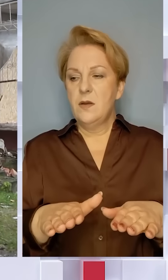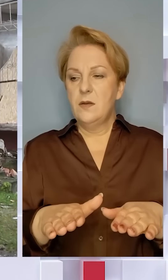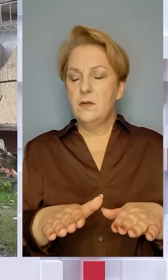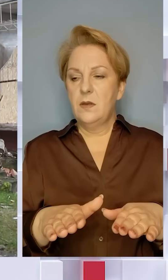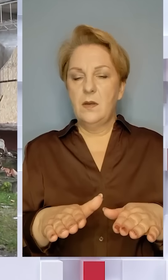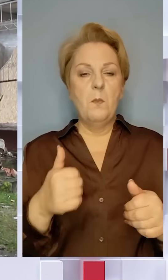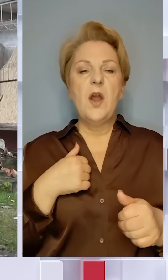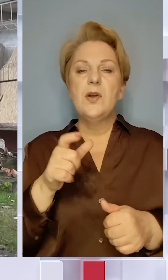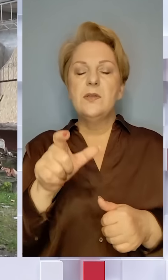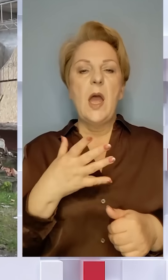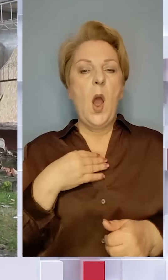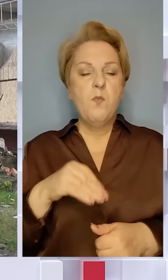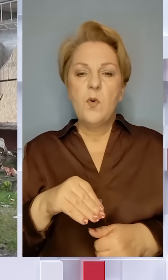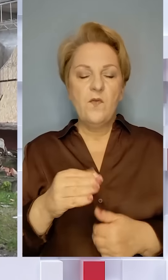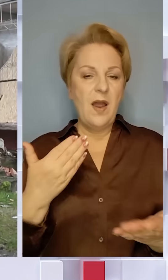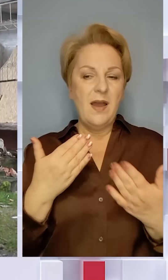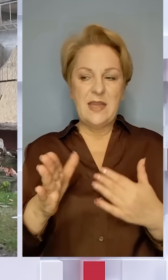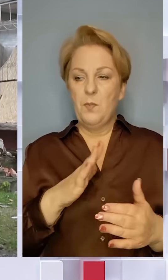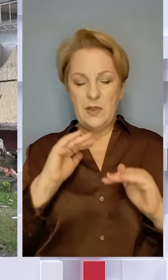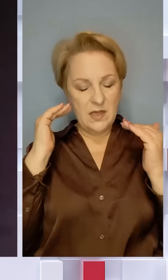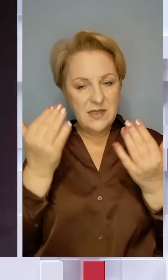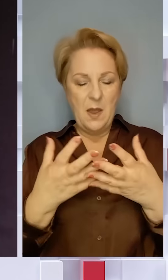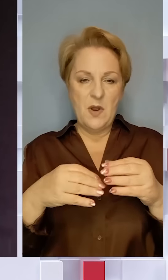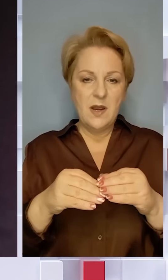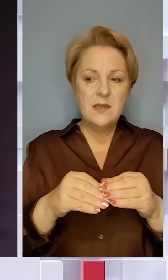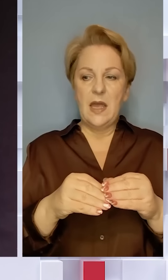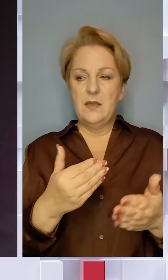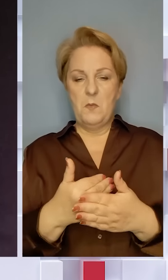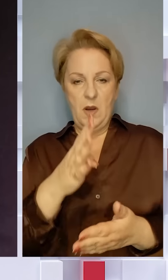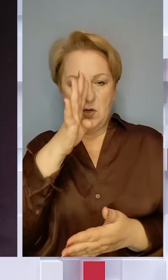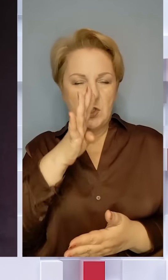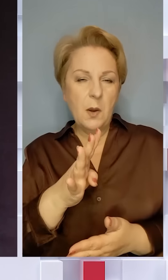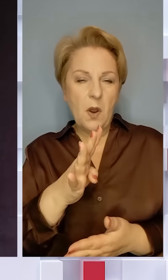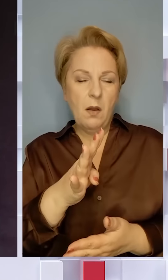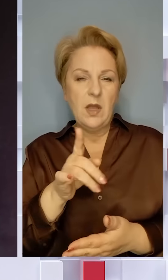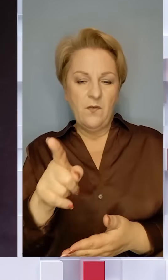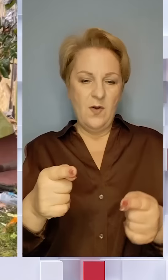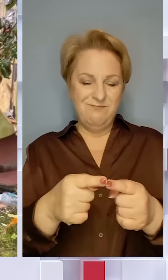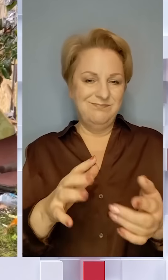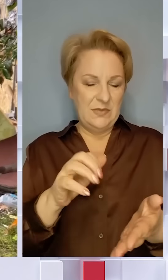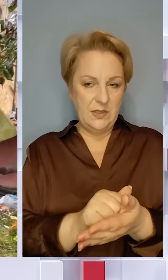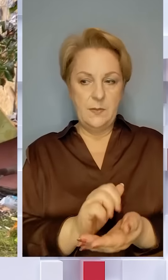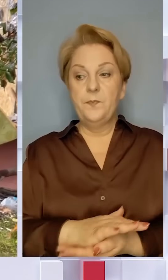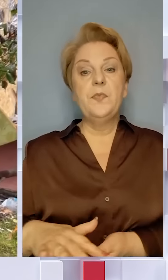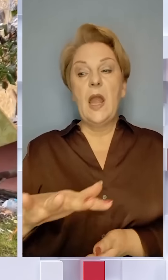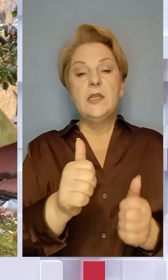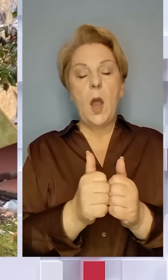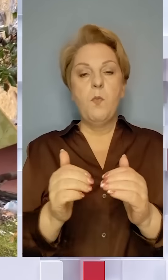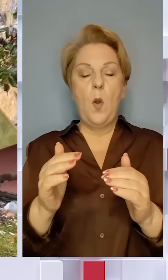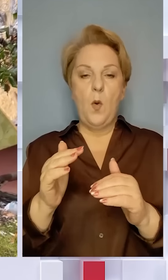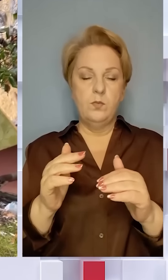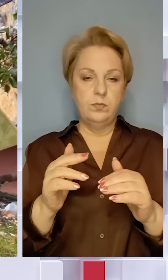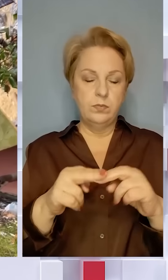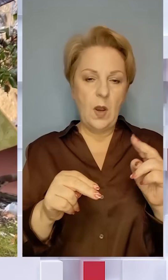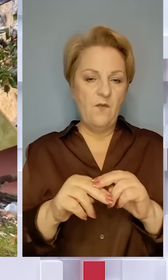спілкувалися, він був замкнутою, сім'я його людей. Вони десь 4 місяці, може, 5 знимають. Територія поруч з будинком